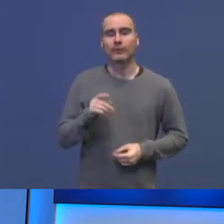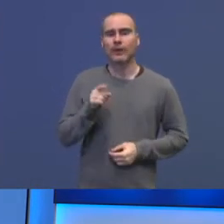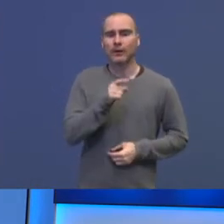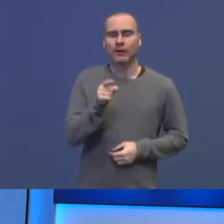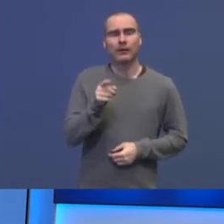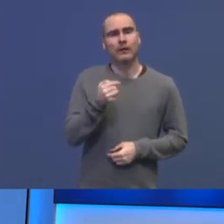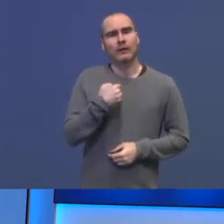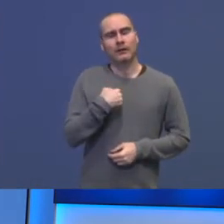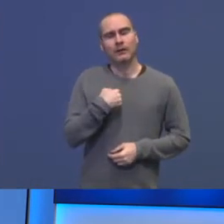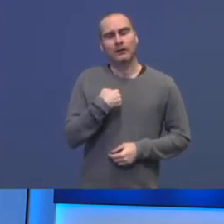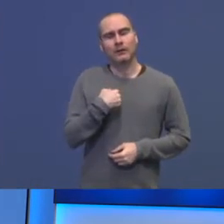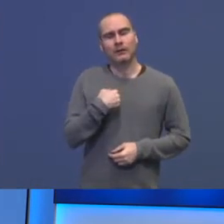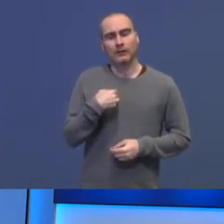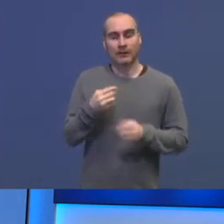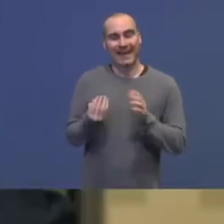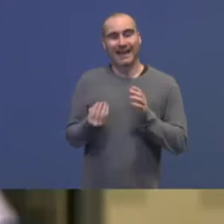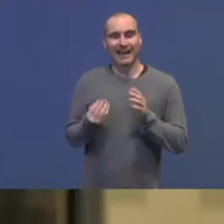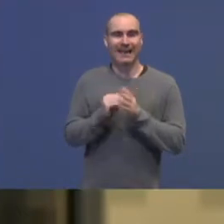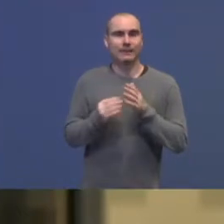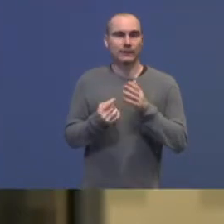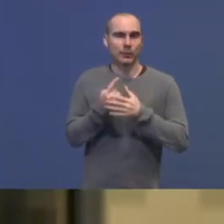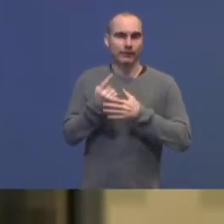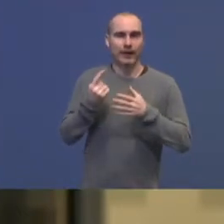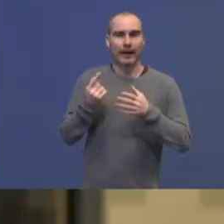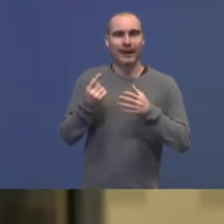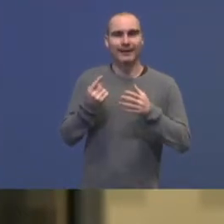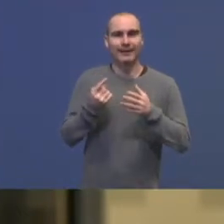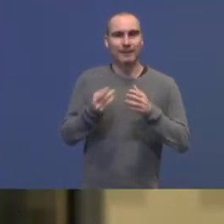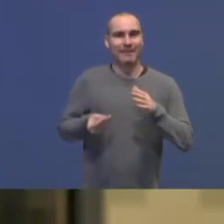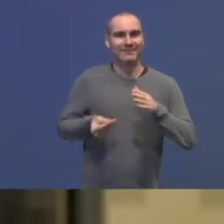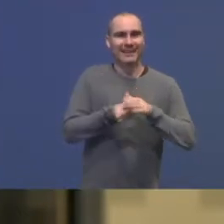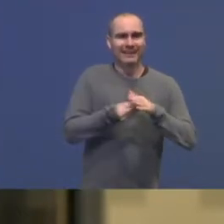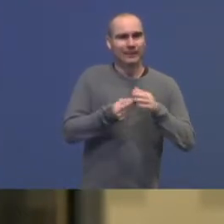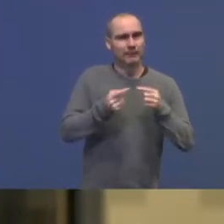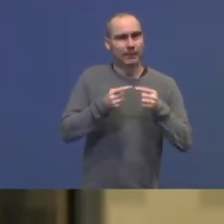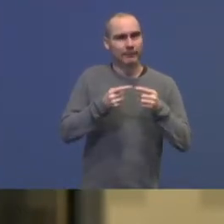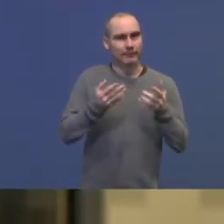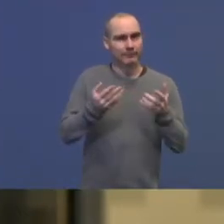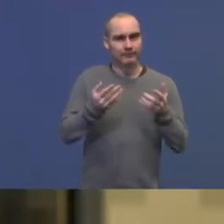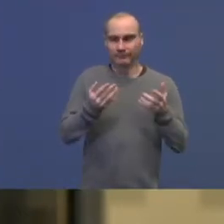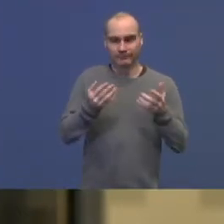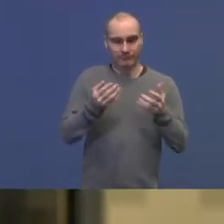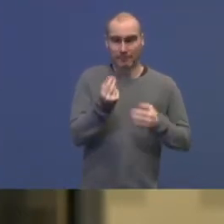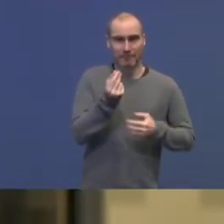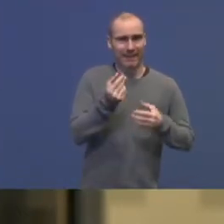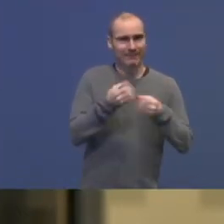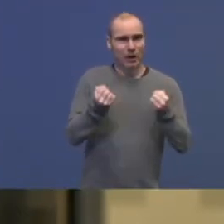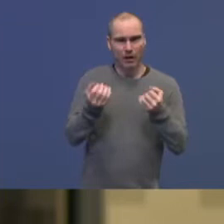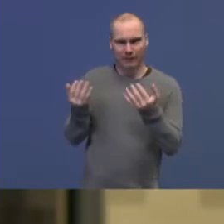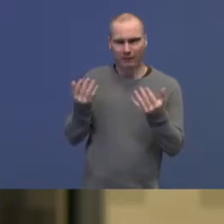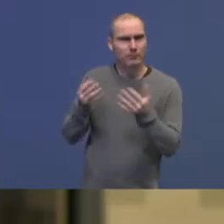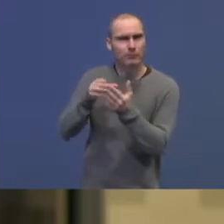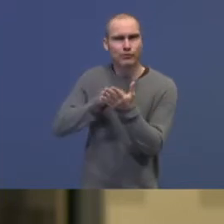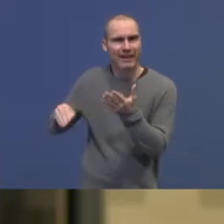Dere snakker om en ekstraordinær bevilgning, men i hvilken grad er det tema å ta penger fra andre budsjetter, og i så fall